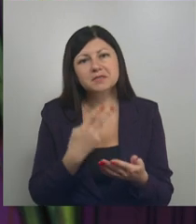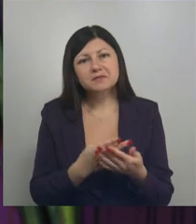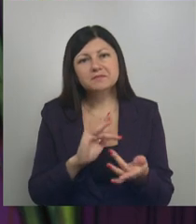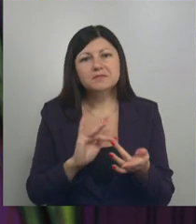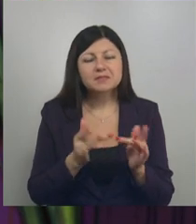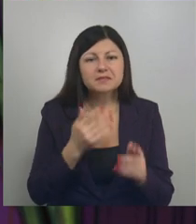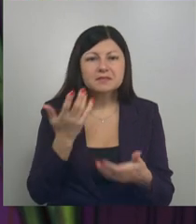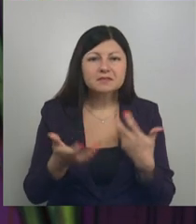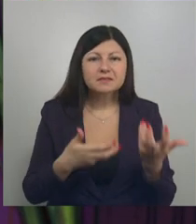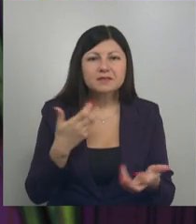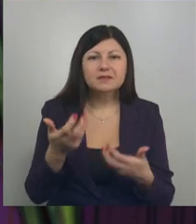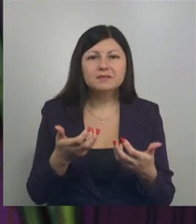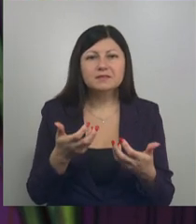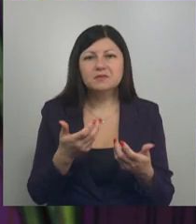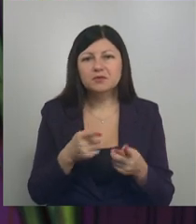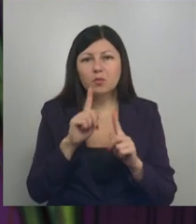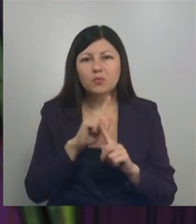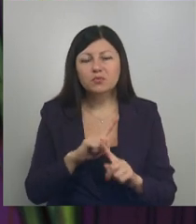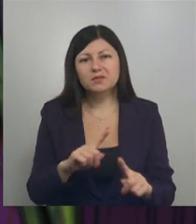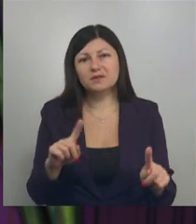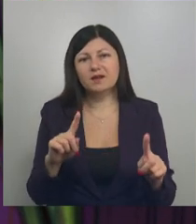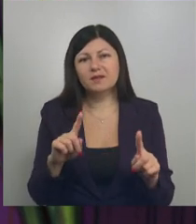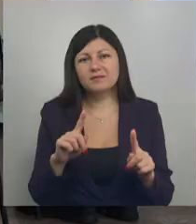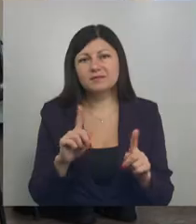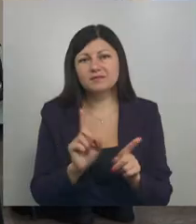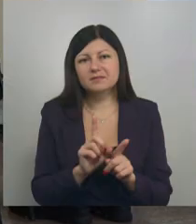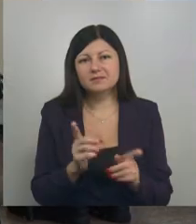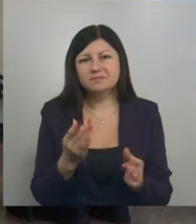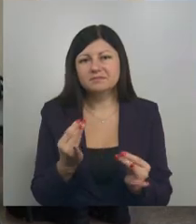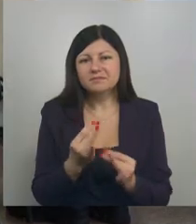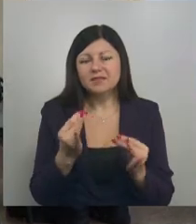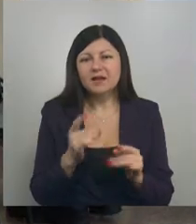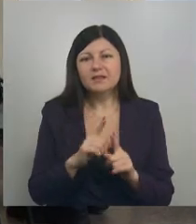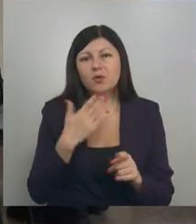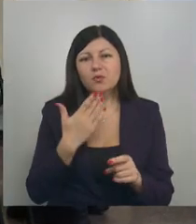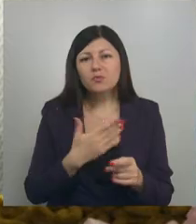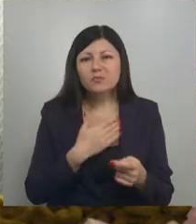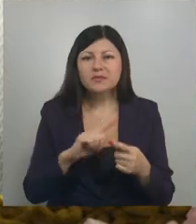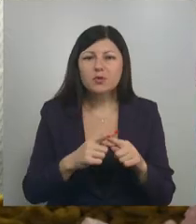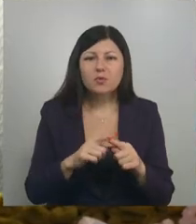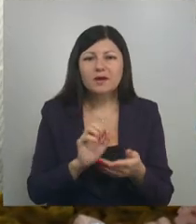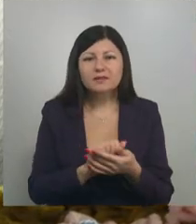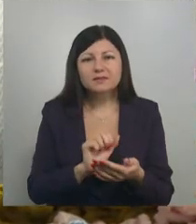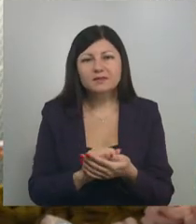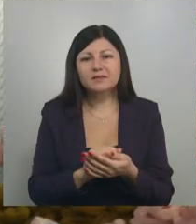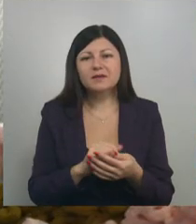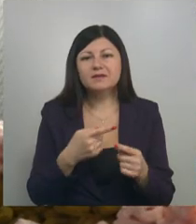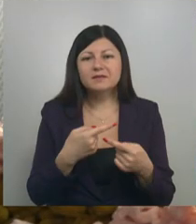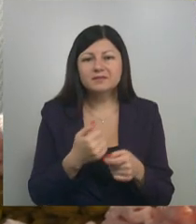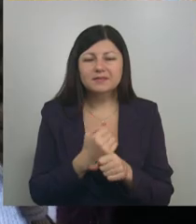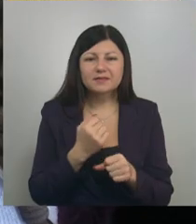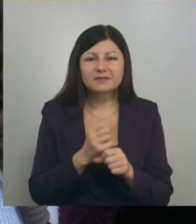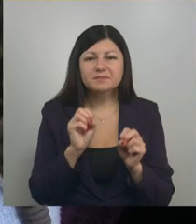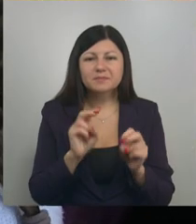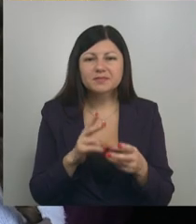интернете, это какие-то уникальные совершенно, они необычные. А вот любители рукоделия на площадке мастер-классов плели снуды из